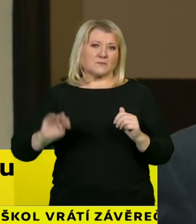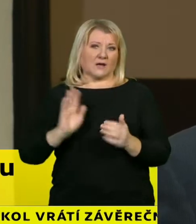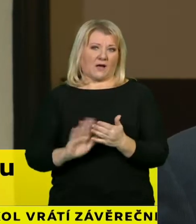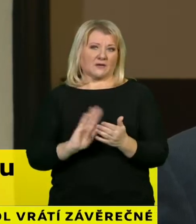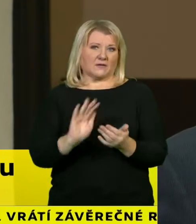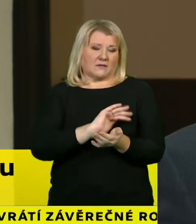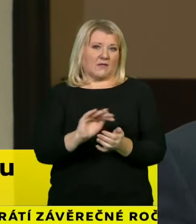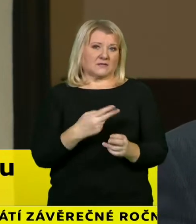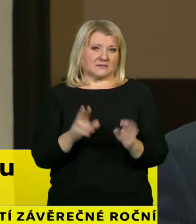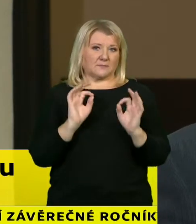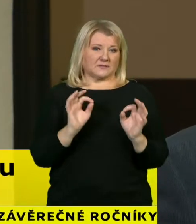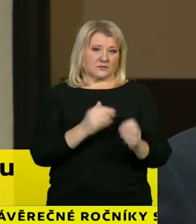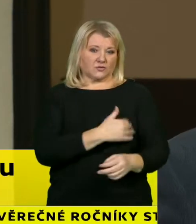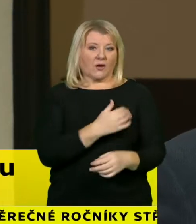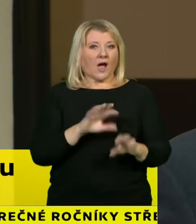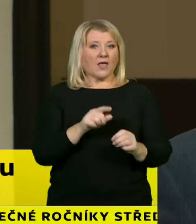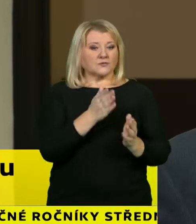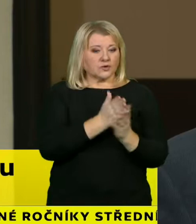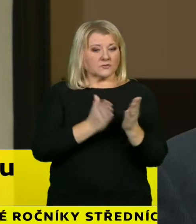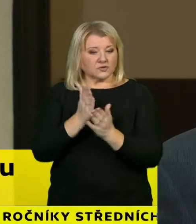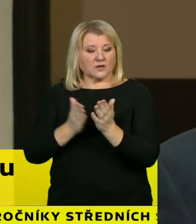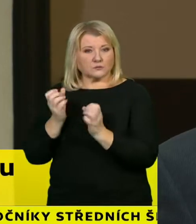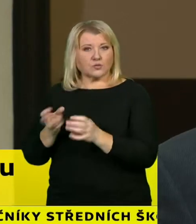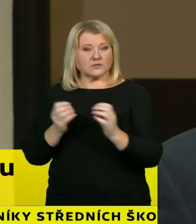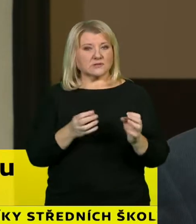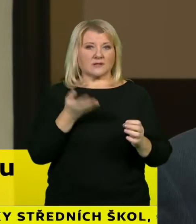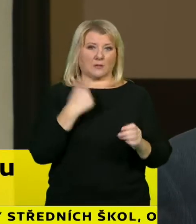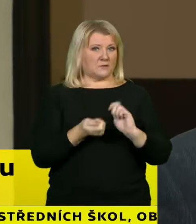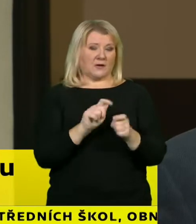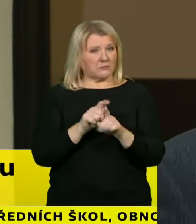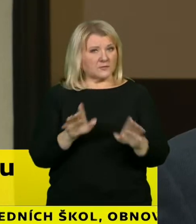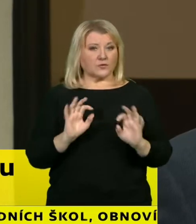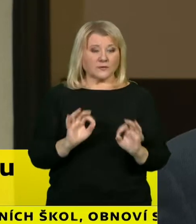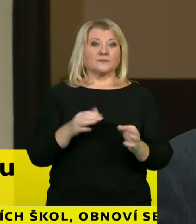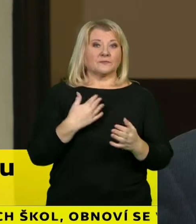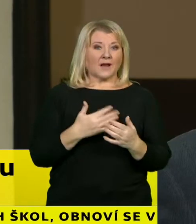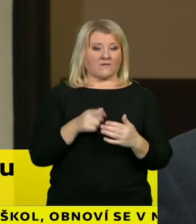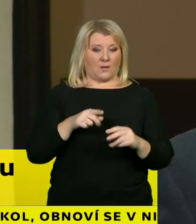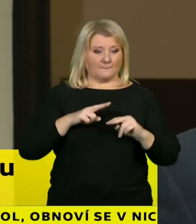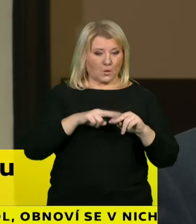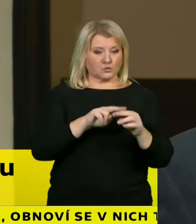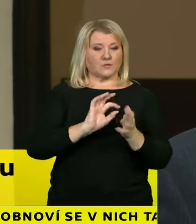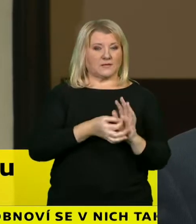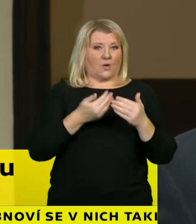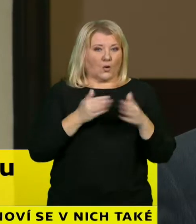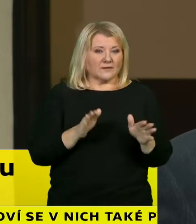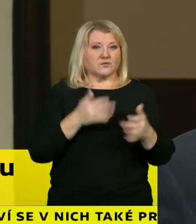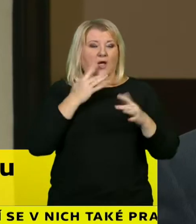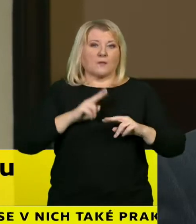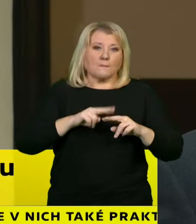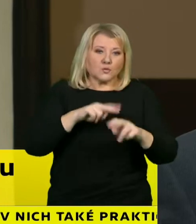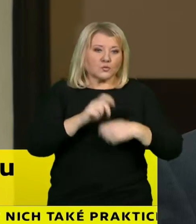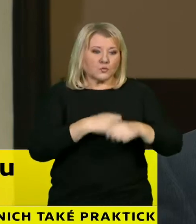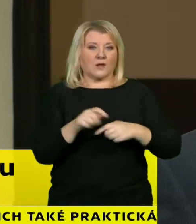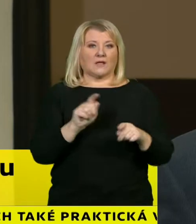tak na těch vlnách nic neměnil. Tato předvídatelnost těchto kroků a jich nadčasování a zároveň zaslání těch